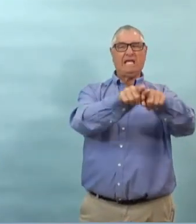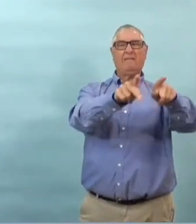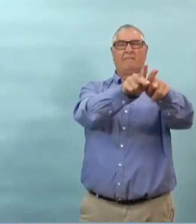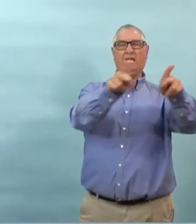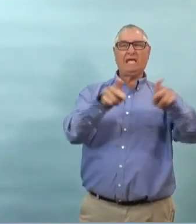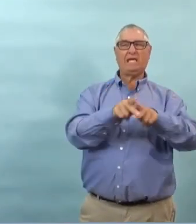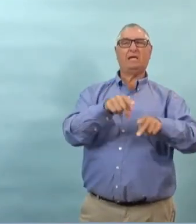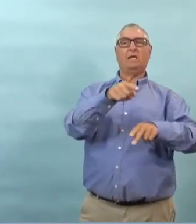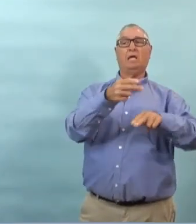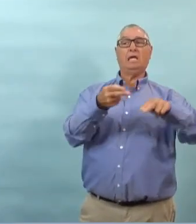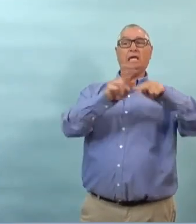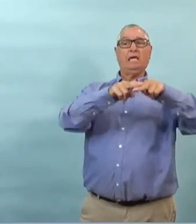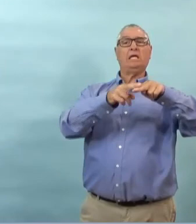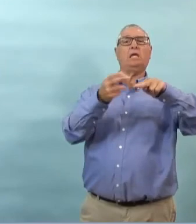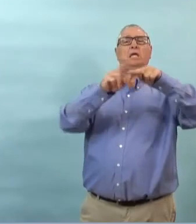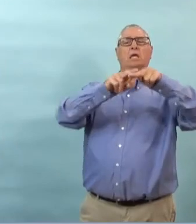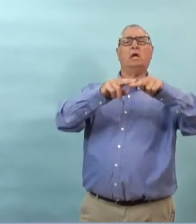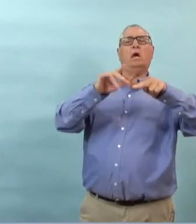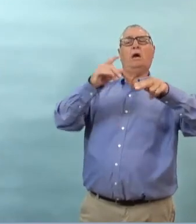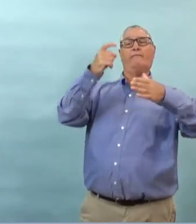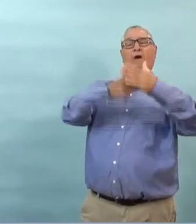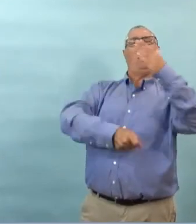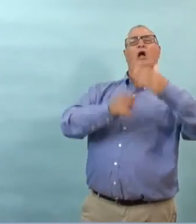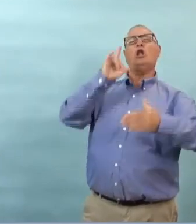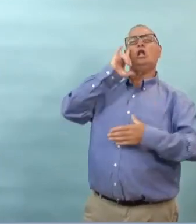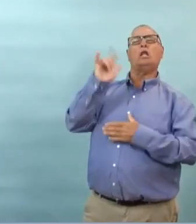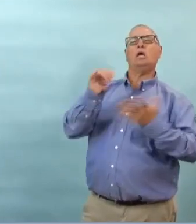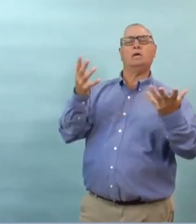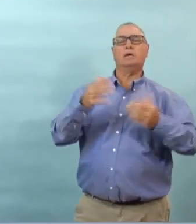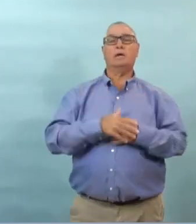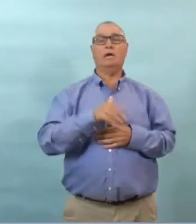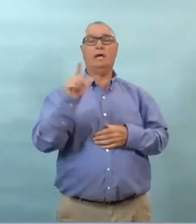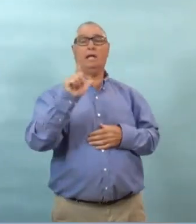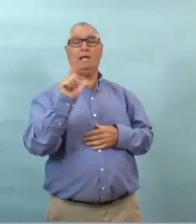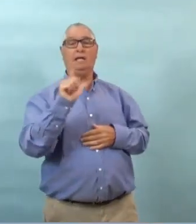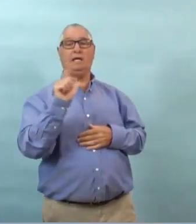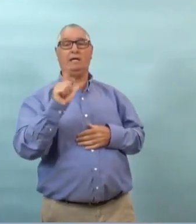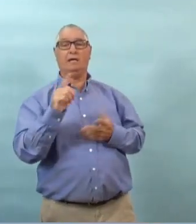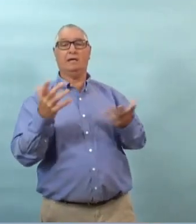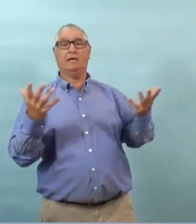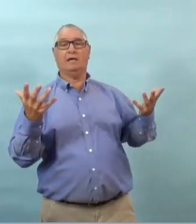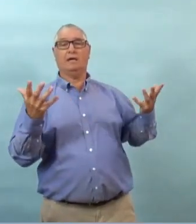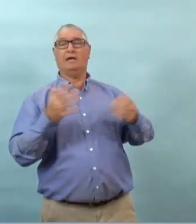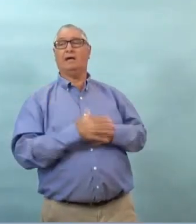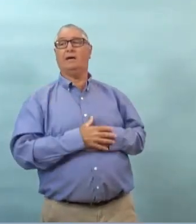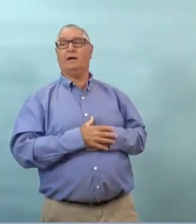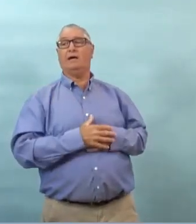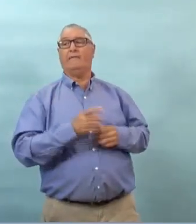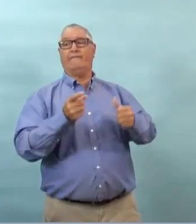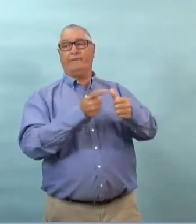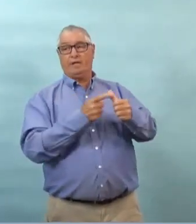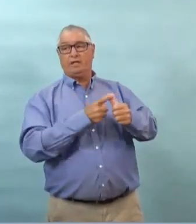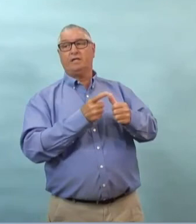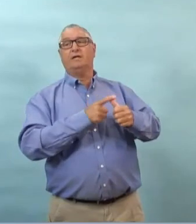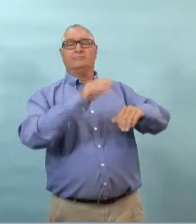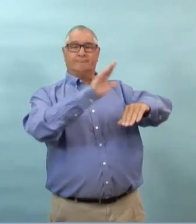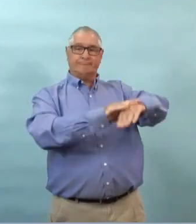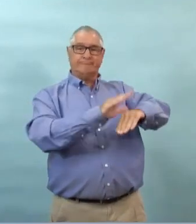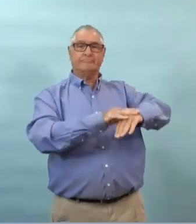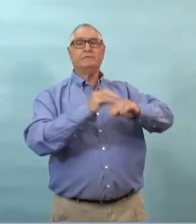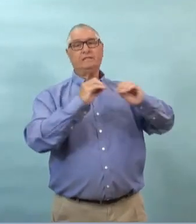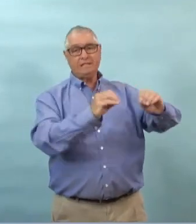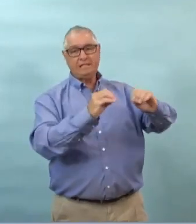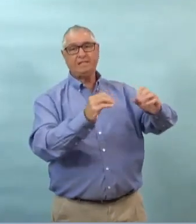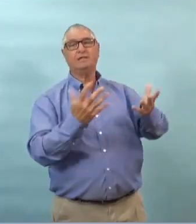mais est ce que vous pouvez expliquer clairement ce qui peut se passer une entreprise vous parlez d'une amende mais est ce que ça peut aller cette amende donc je crois qu'on commencerait d'abord